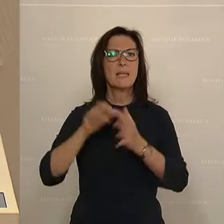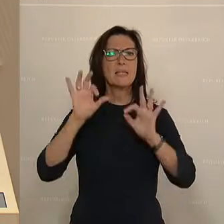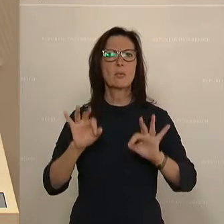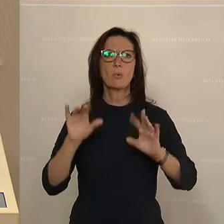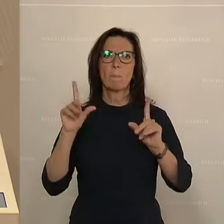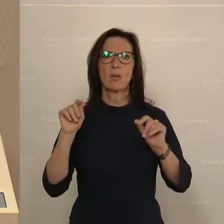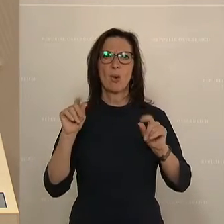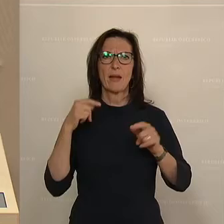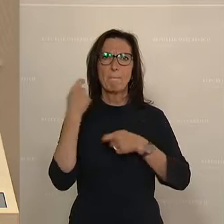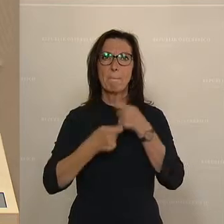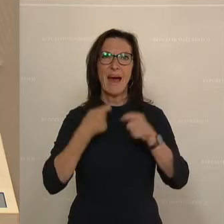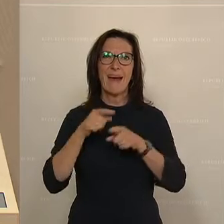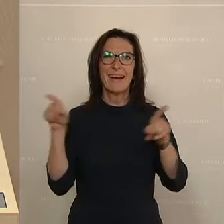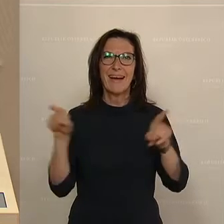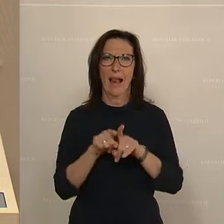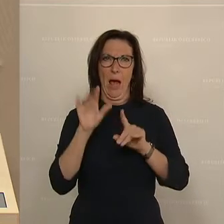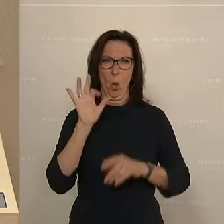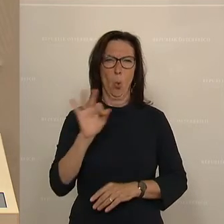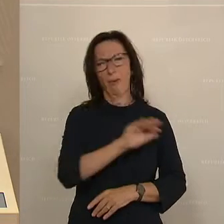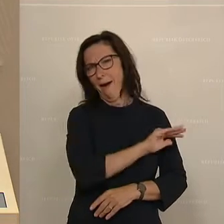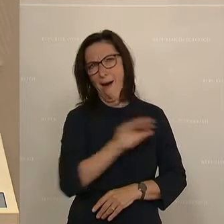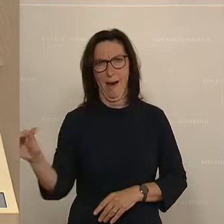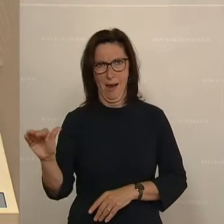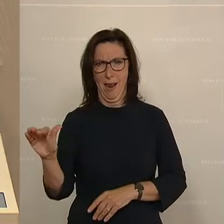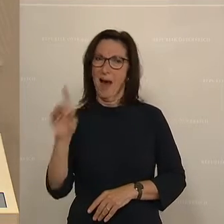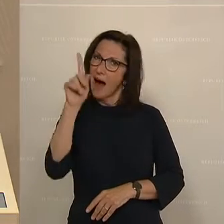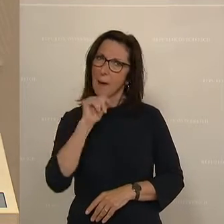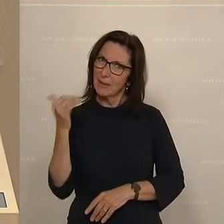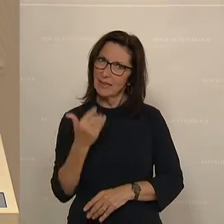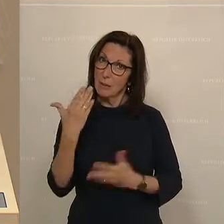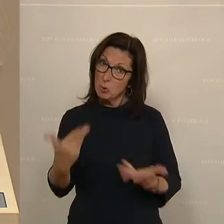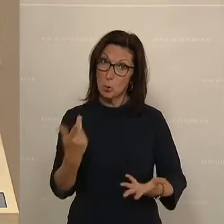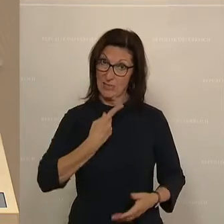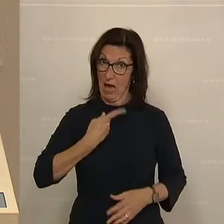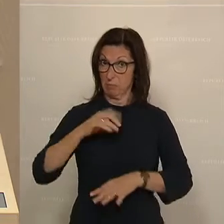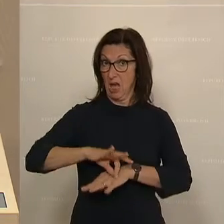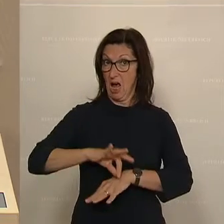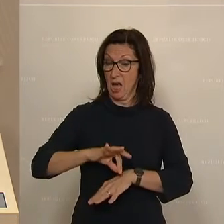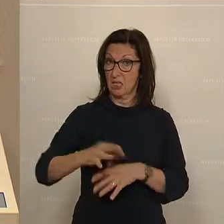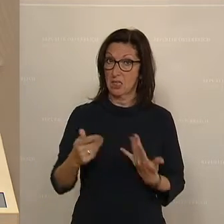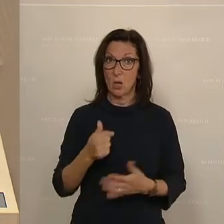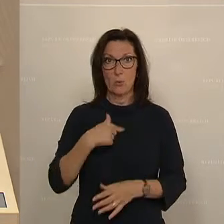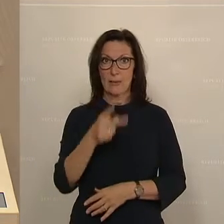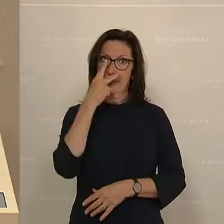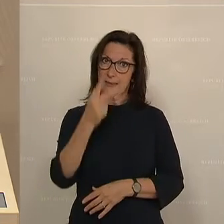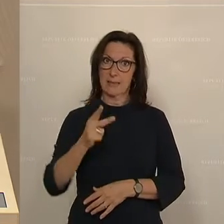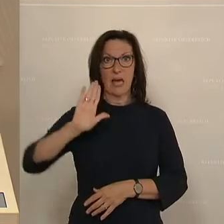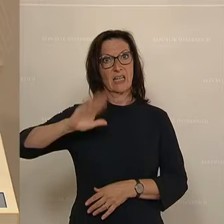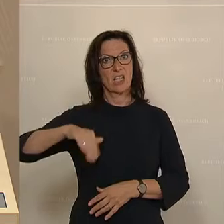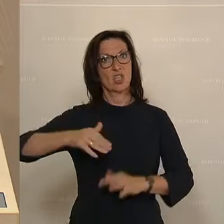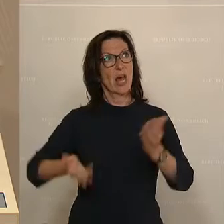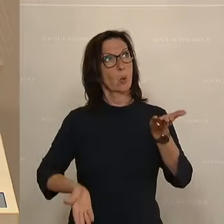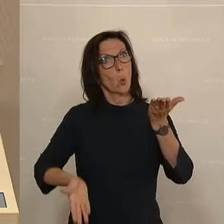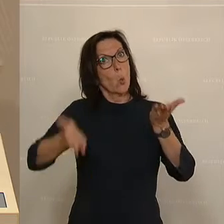gut behandelt. Dem ist aber oft nicht so. Und ich selber als Arzt sehe im medizinischen Alltag die Geschlechterunterschiede gar nicht so